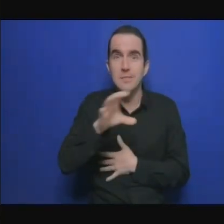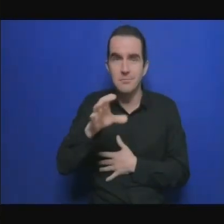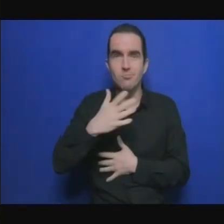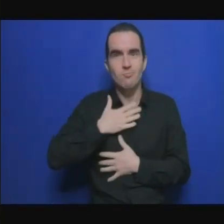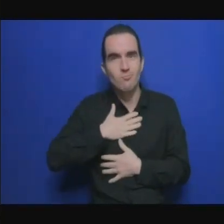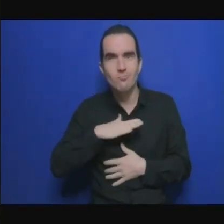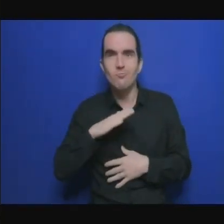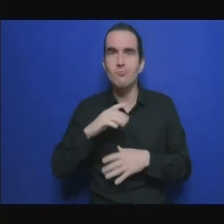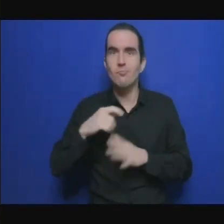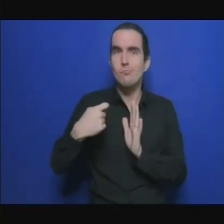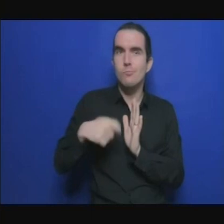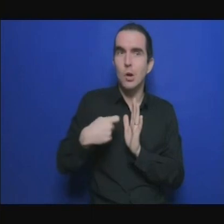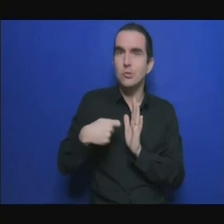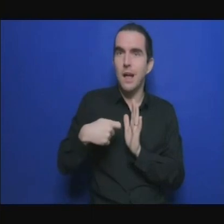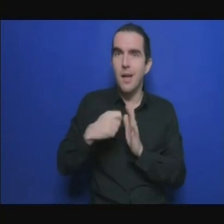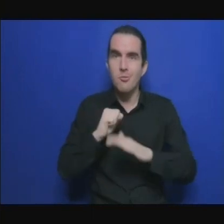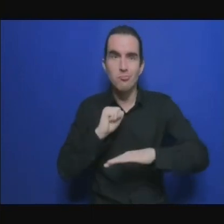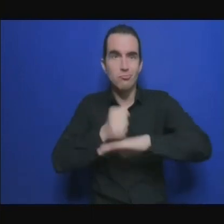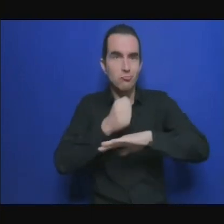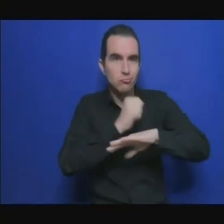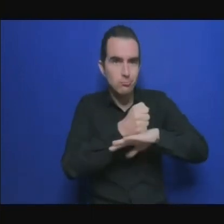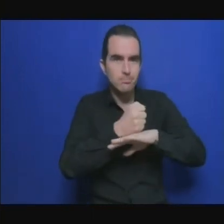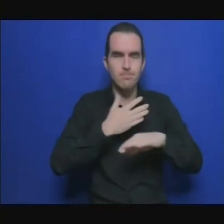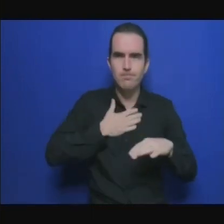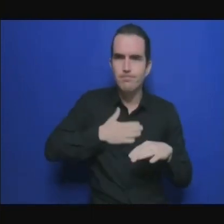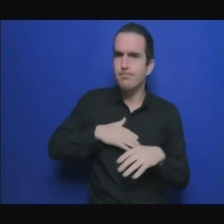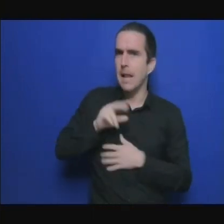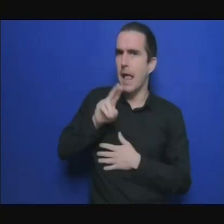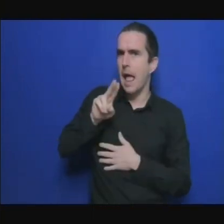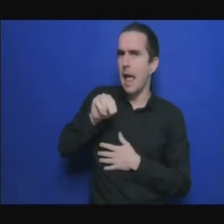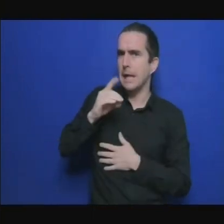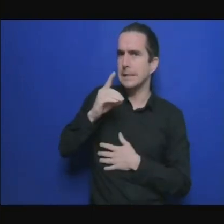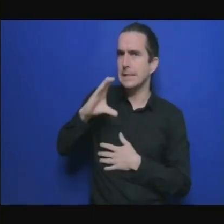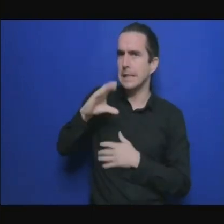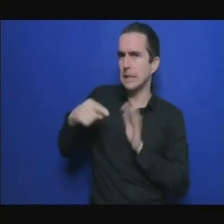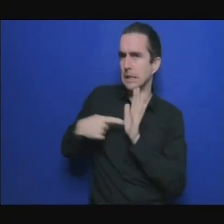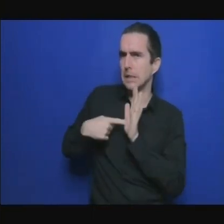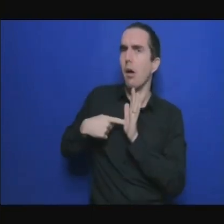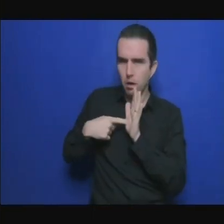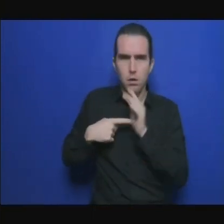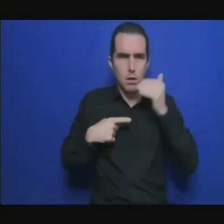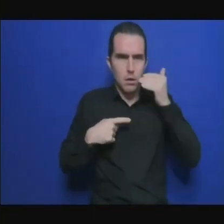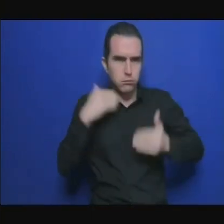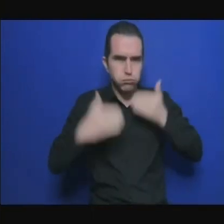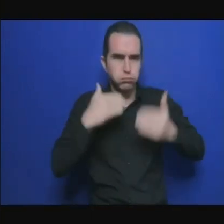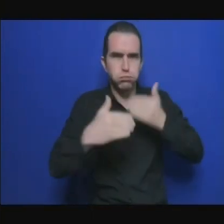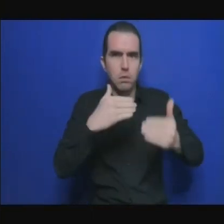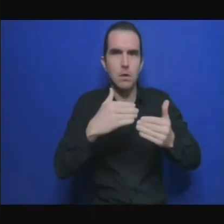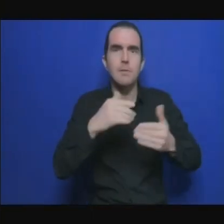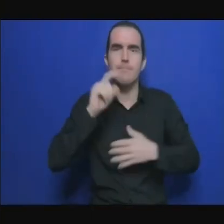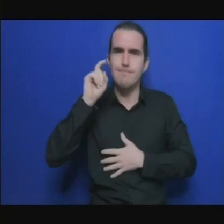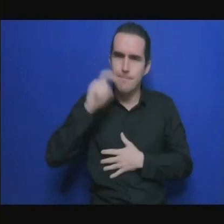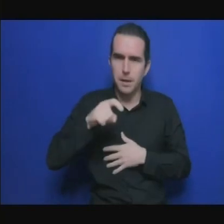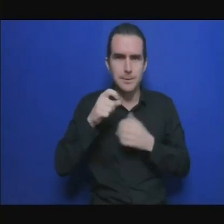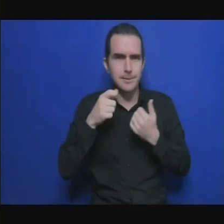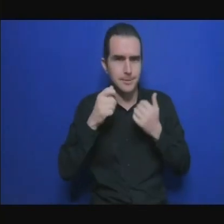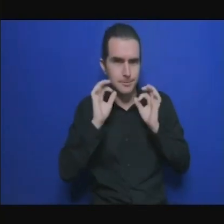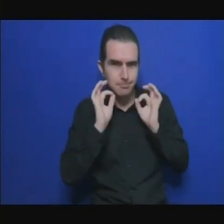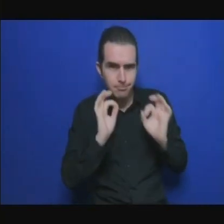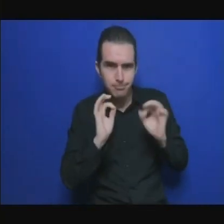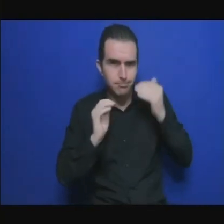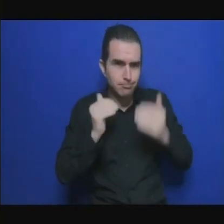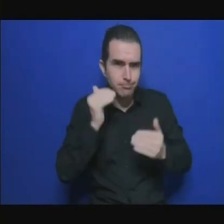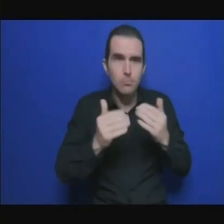accès aux fonds verts pour le climat par exemple ce pays doit créer des entités accréditées